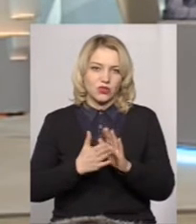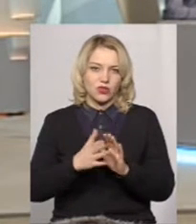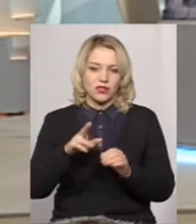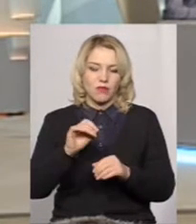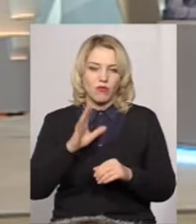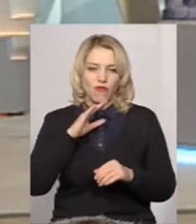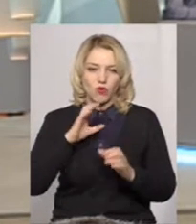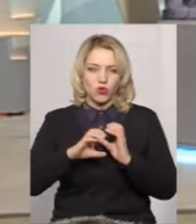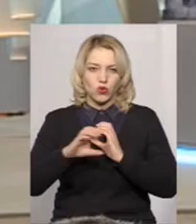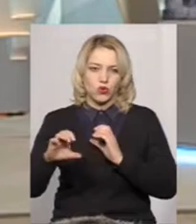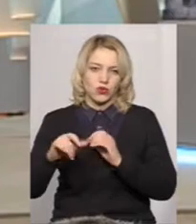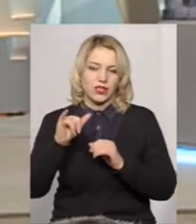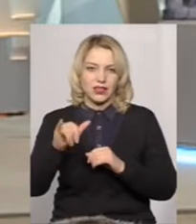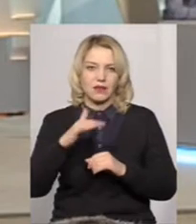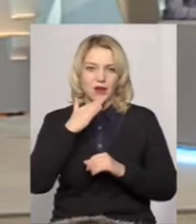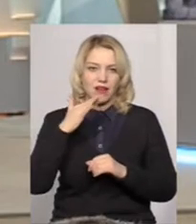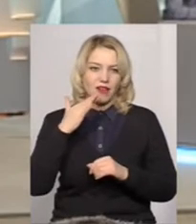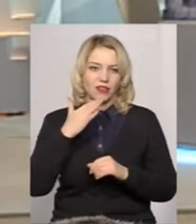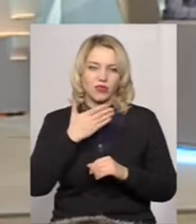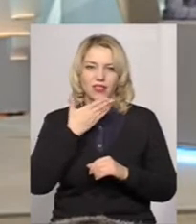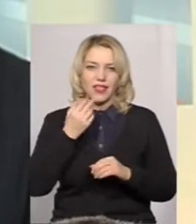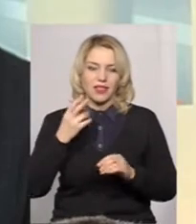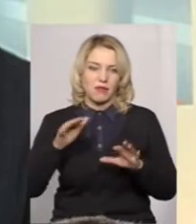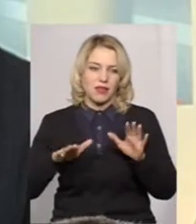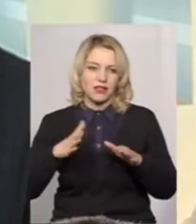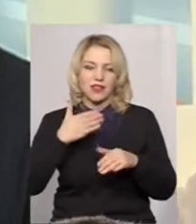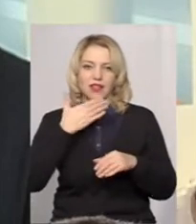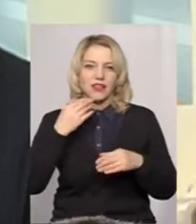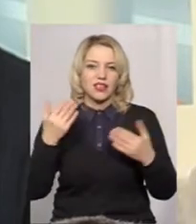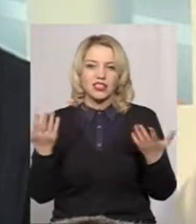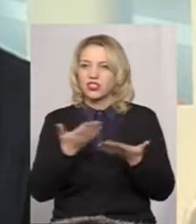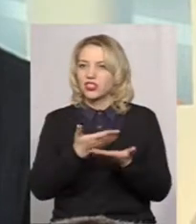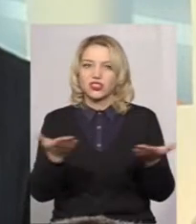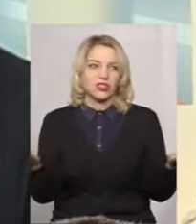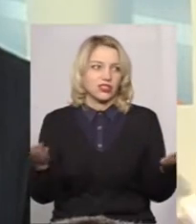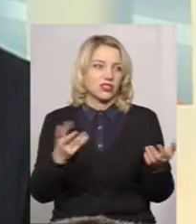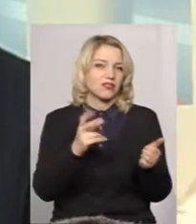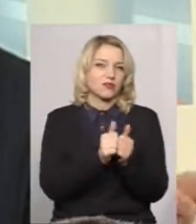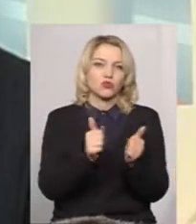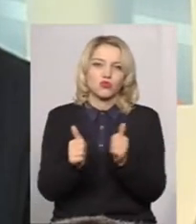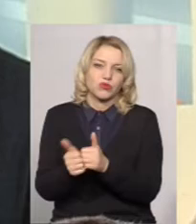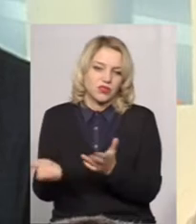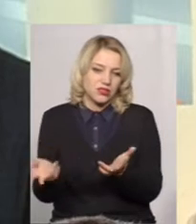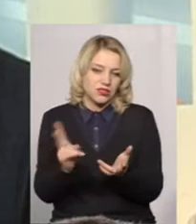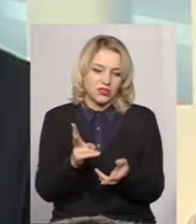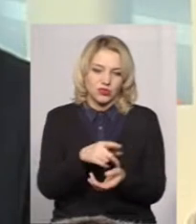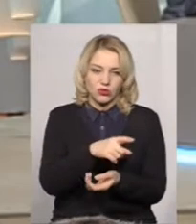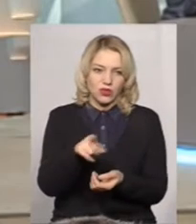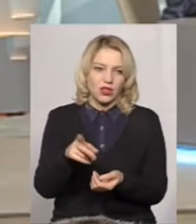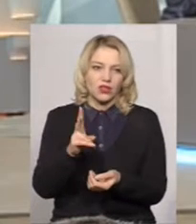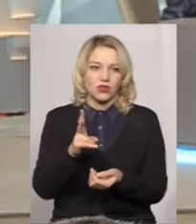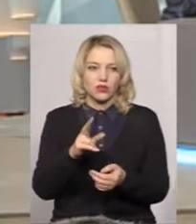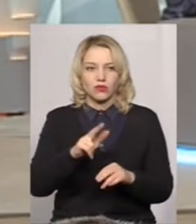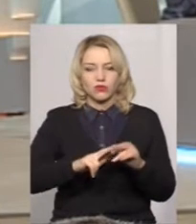водогонах. Їх дуже багато не на балансі, вони нічиї. Отак люди, сусіди, ті, які поруч... ці, які нові